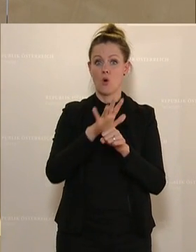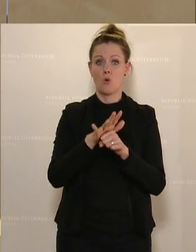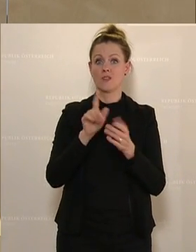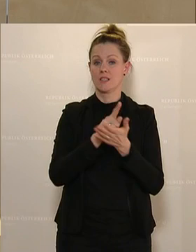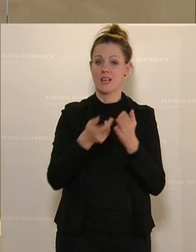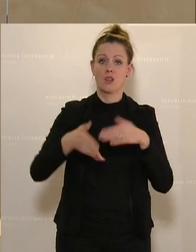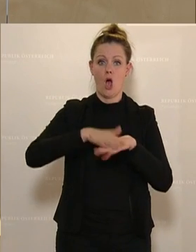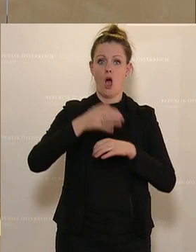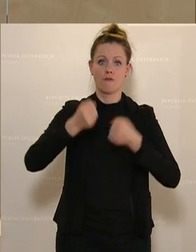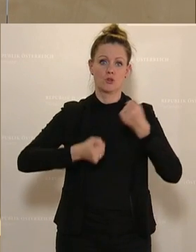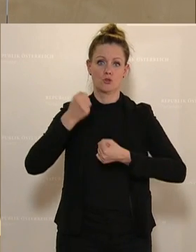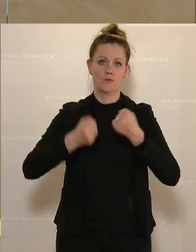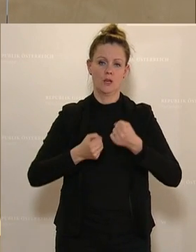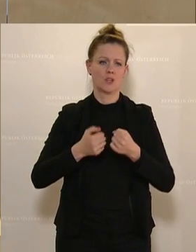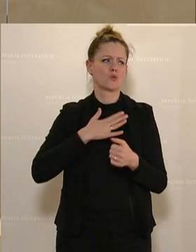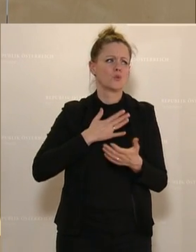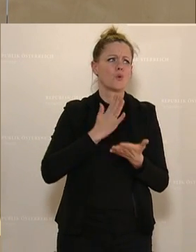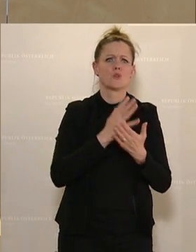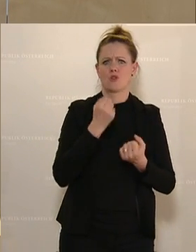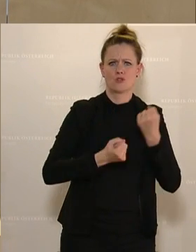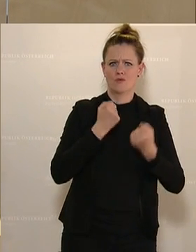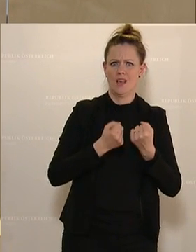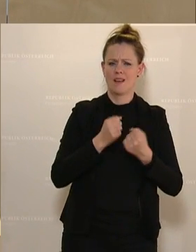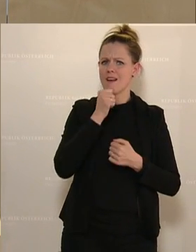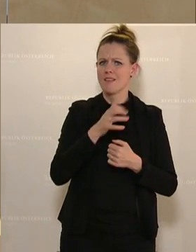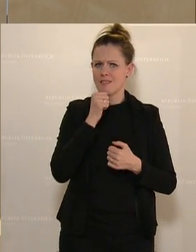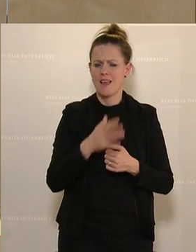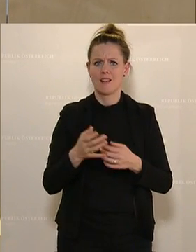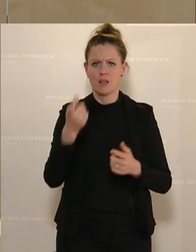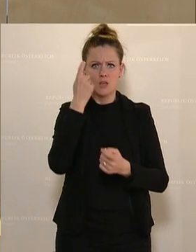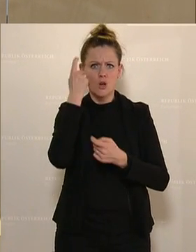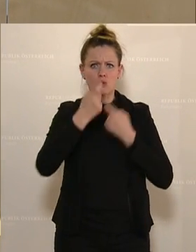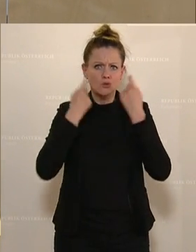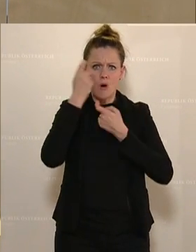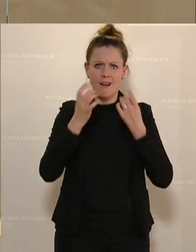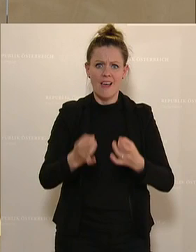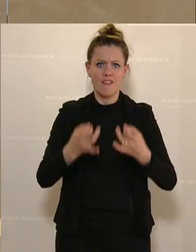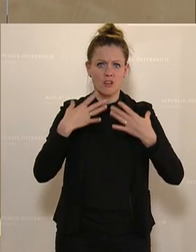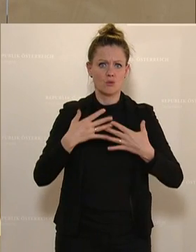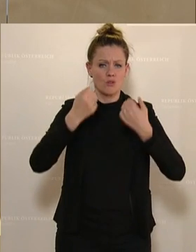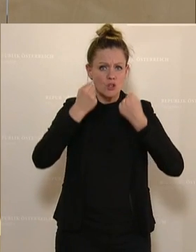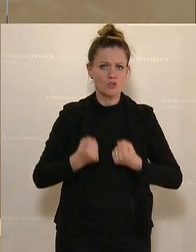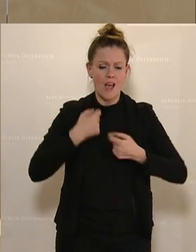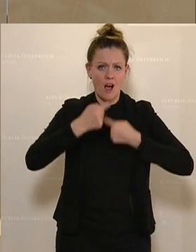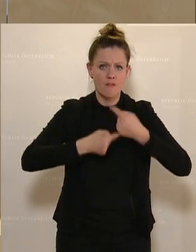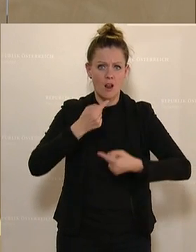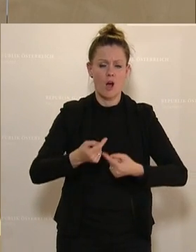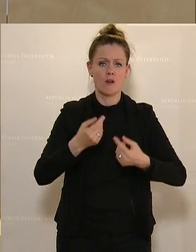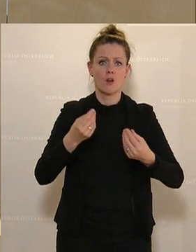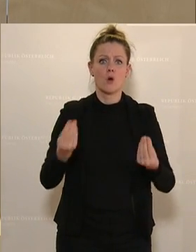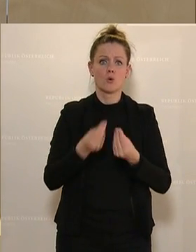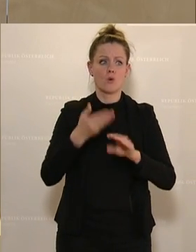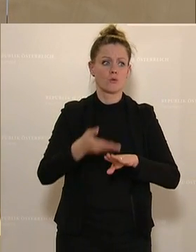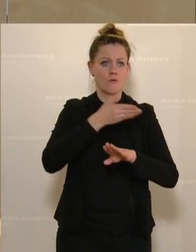noch viel schwieriger, als es sowieso schon ist. Die tägliche Sorge einer Infektion, eines schwereren Verlauf aufgrund von